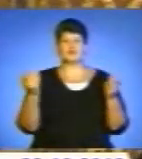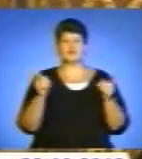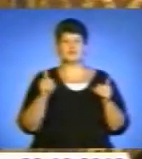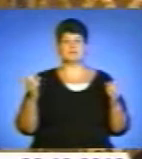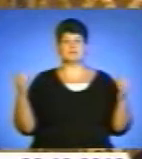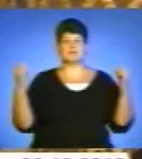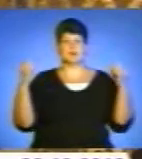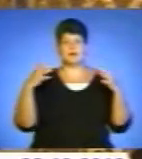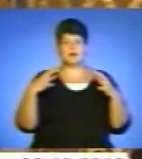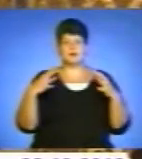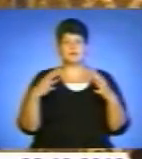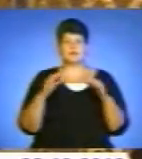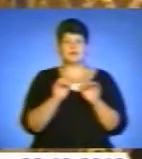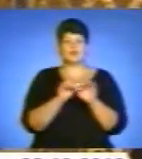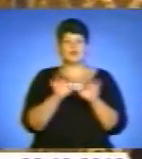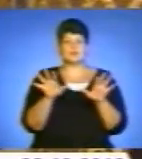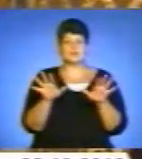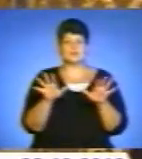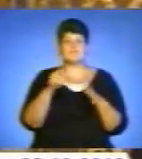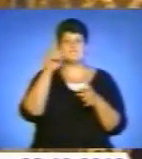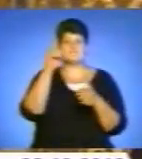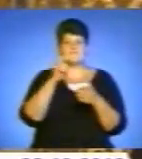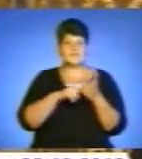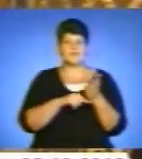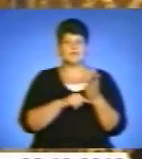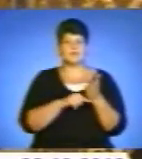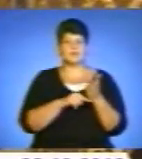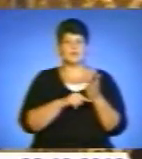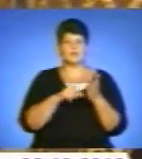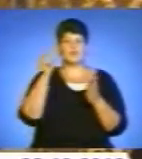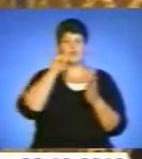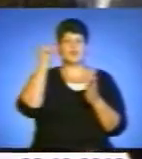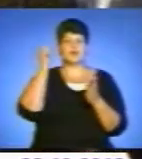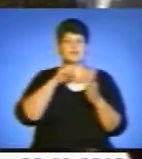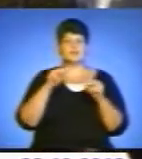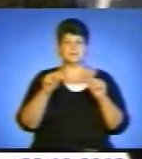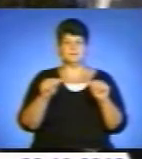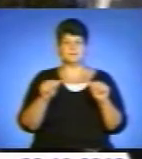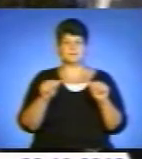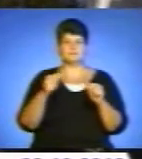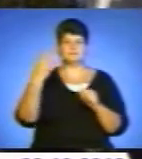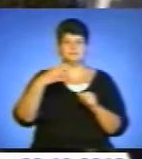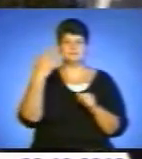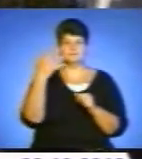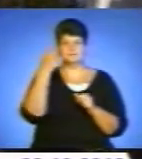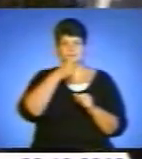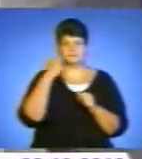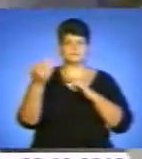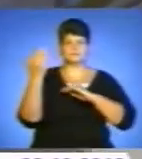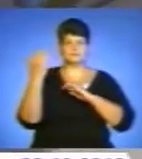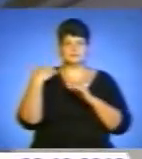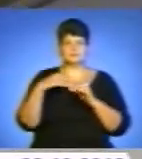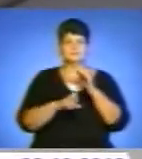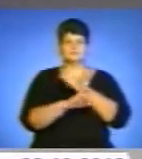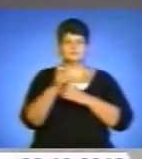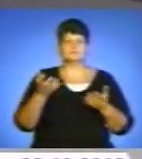в росіянні, сущих, вірних української землі. Як і 45 років тому, собор підтримали